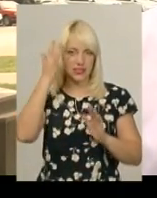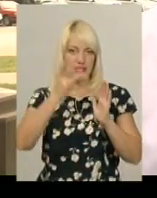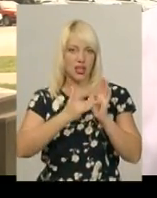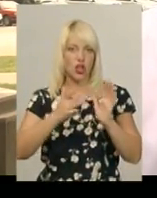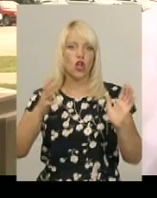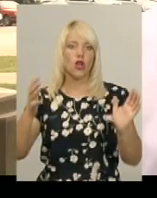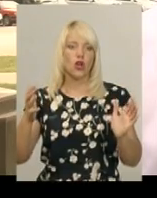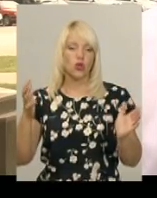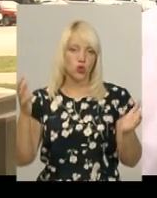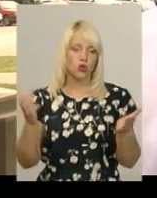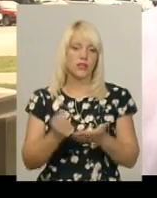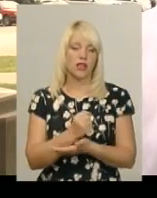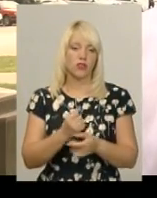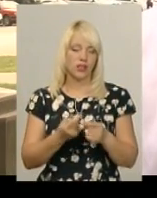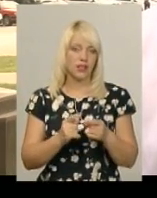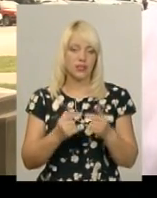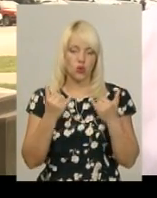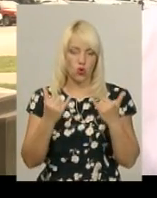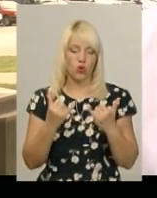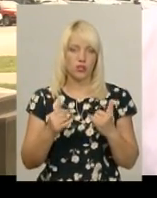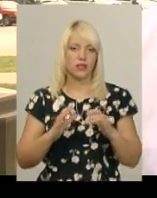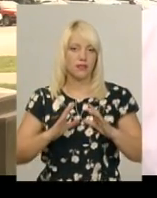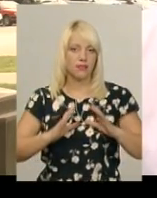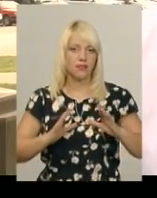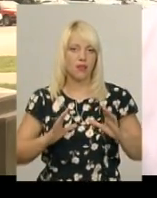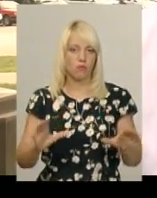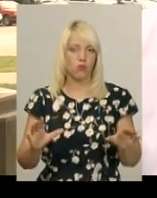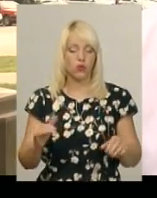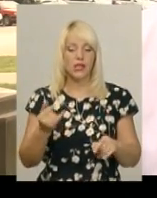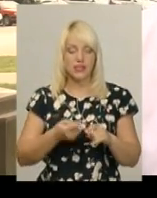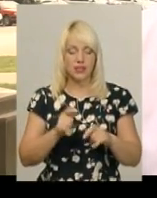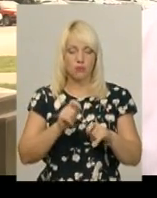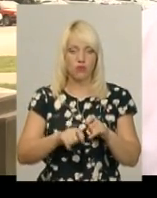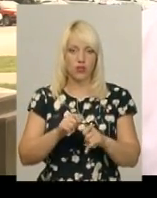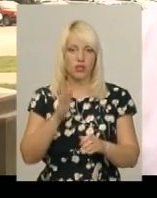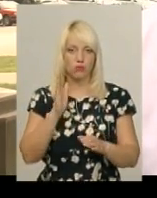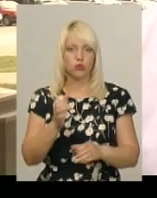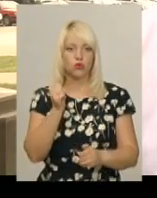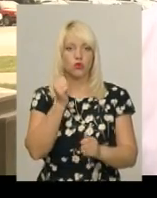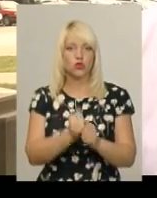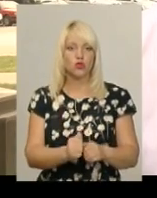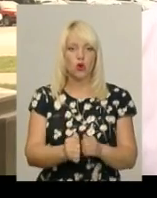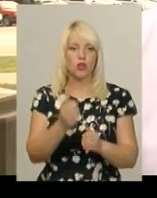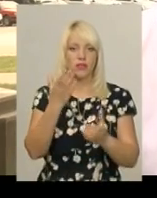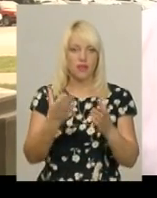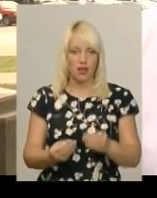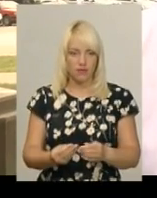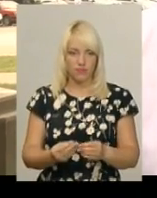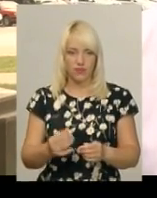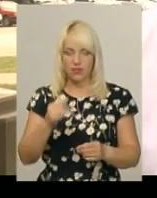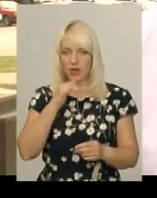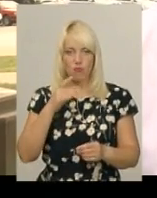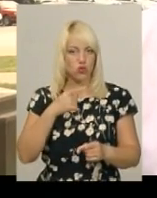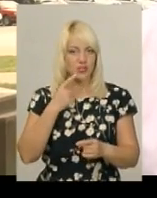Їх сьогодні не було. Ці перевірки будуть продовжуватися щодня. Не можу сказати, яких